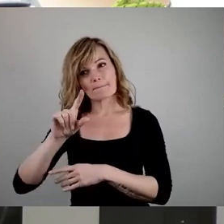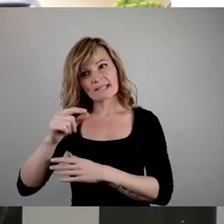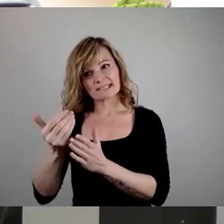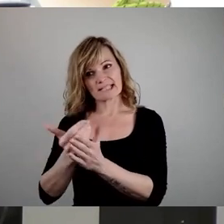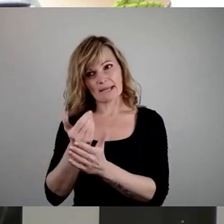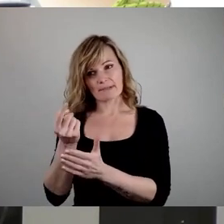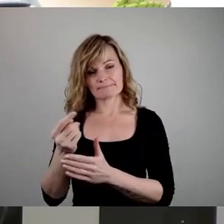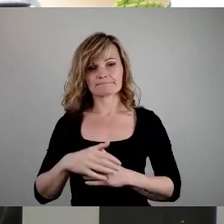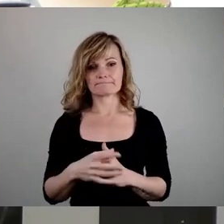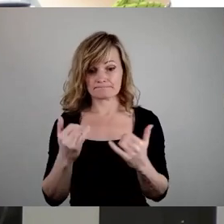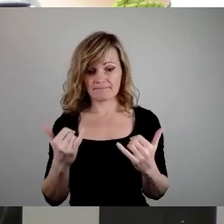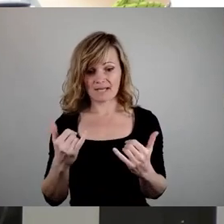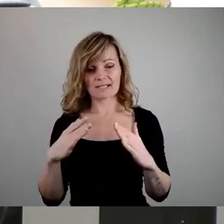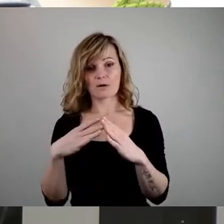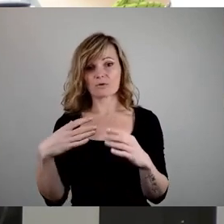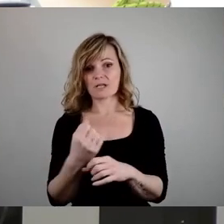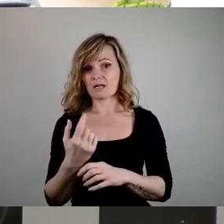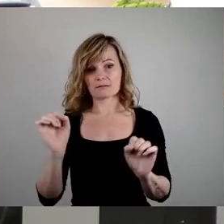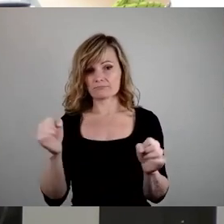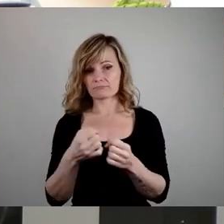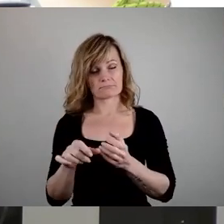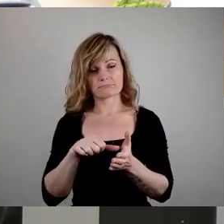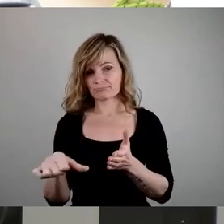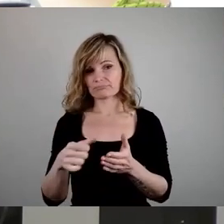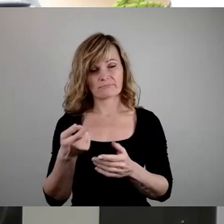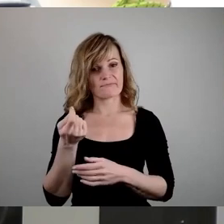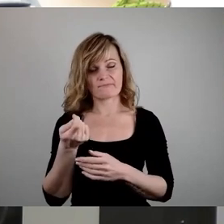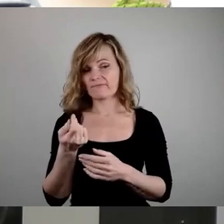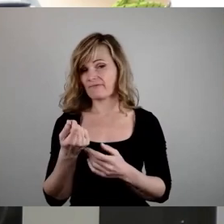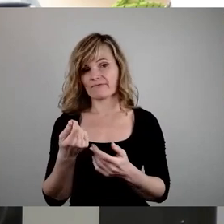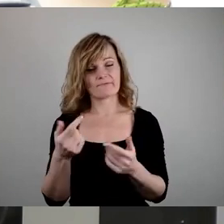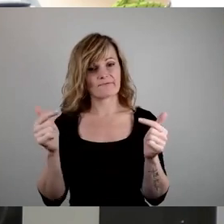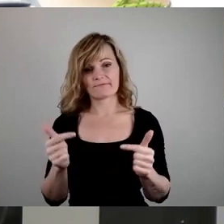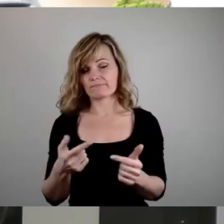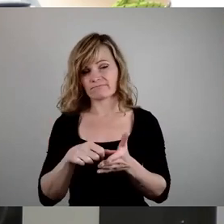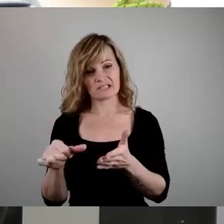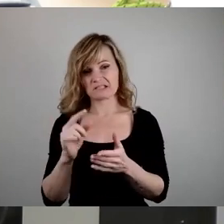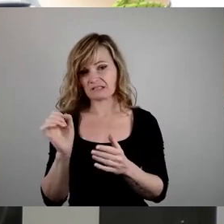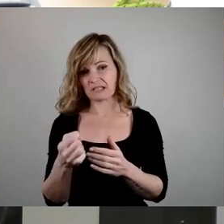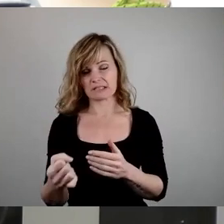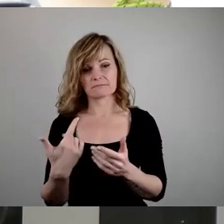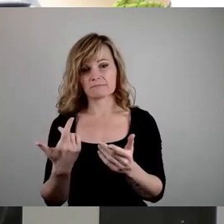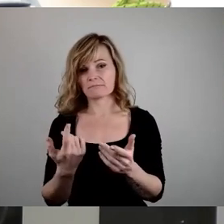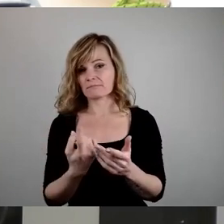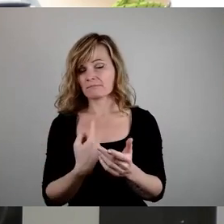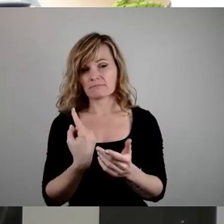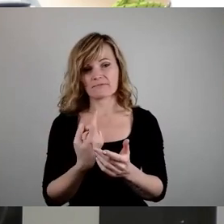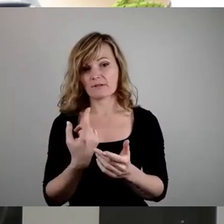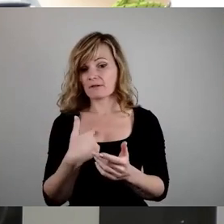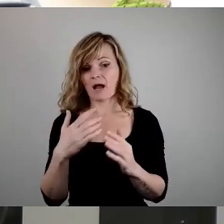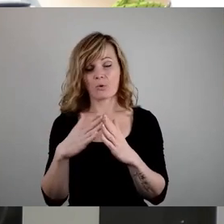gegenwärtigen Haushalt nicht finanzierbar, ist mir klar. Wir haben ja nicht mit beschlossen den Haushalt.